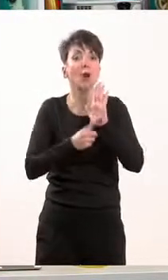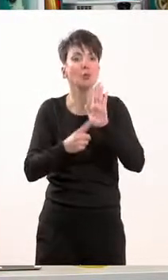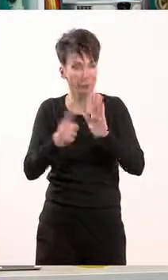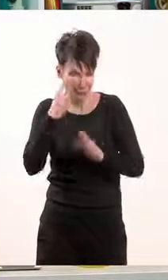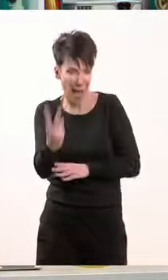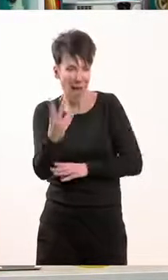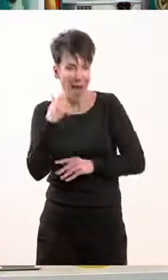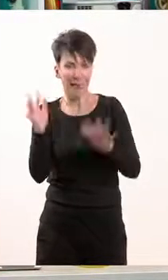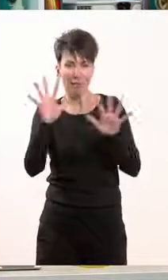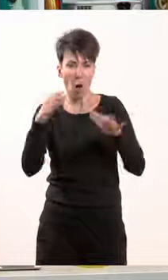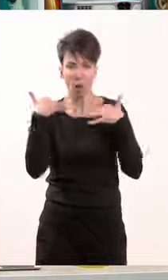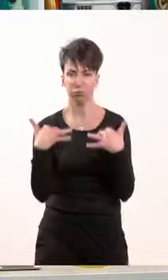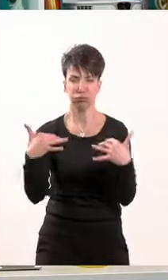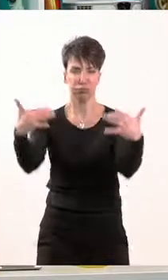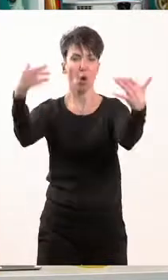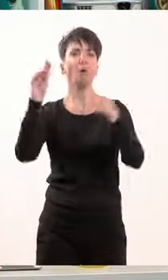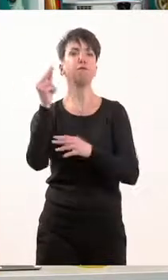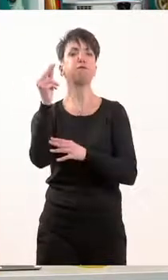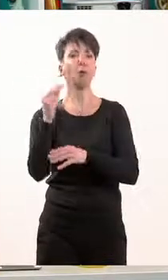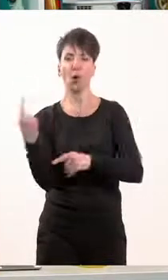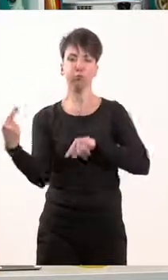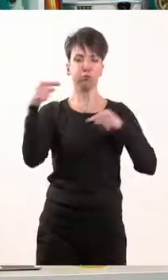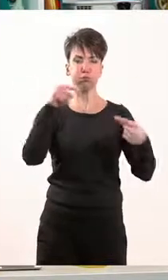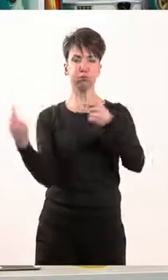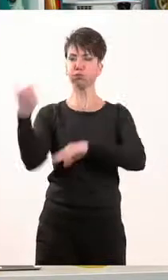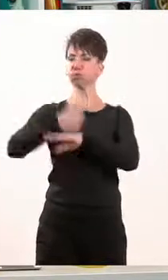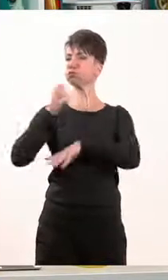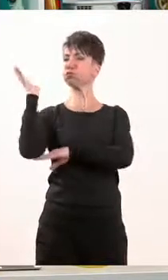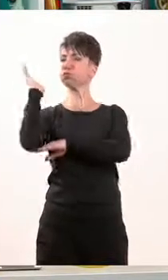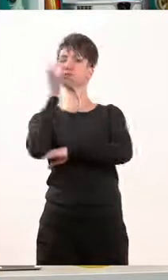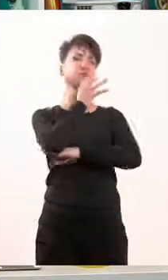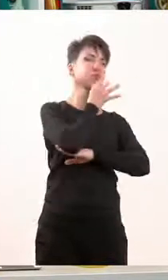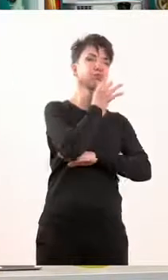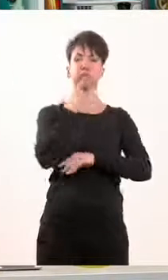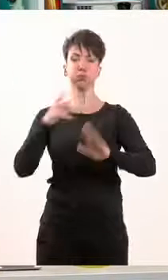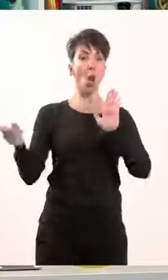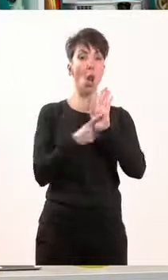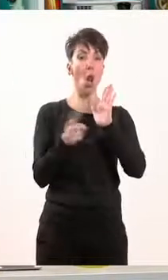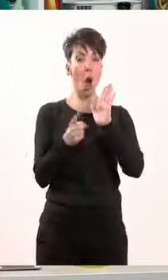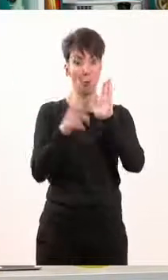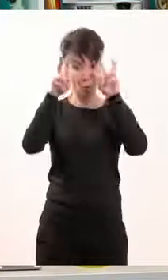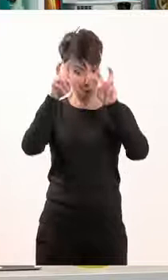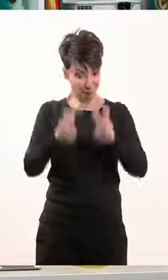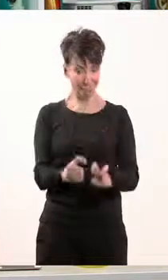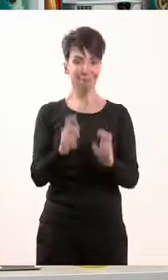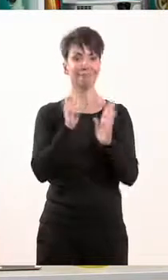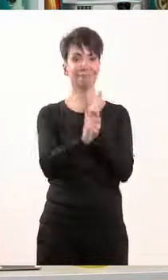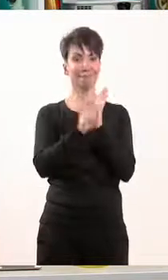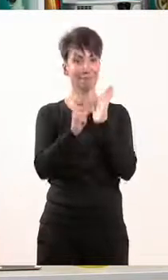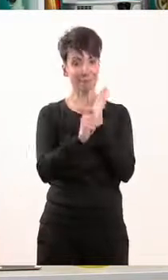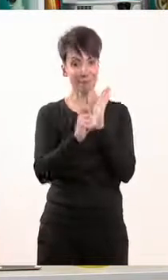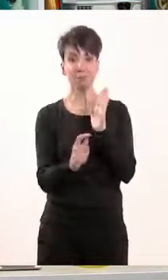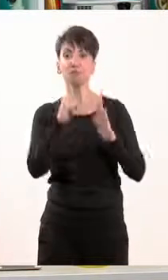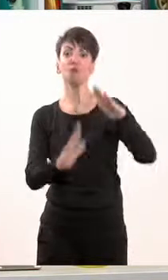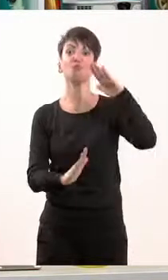το έργο της κυβέρνησης και των υπουργών της. Τους νόμους αυτούς που μελετώνται και ψηφίζονται, τους υπογράφει